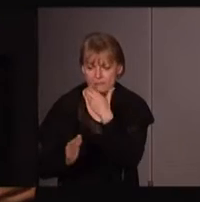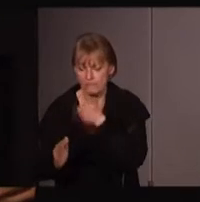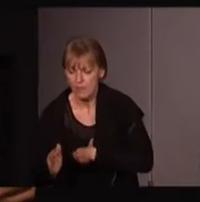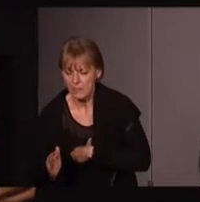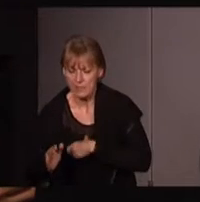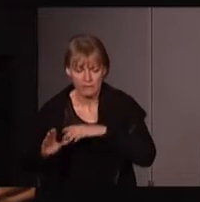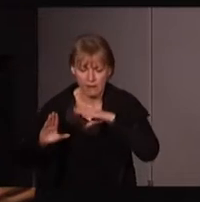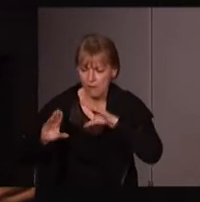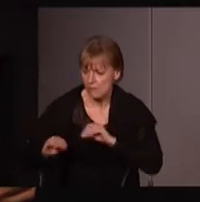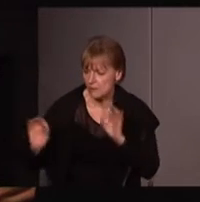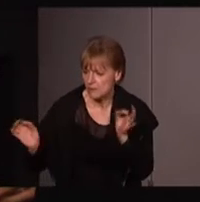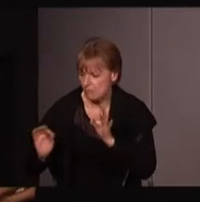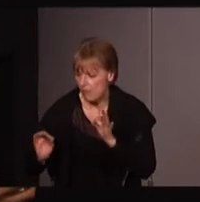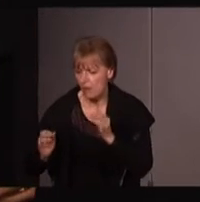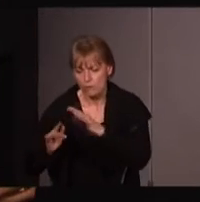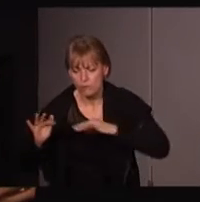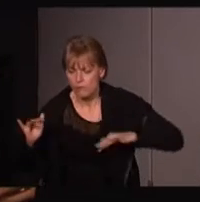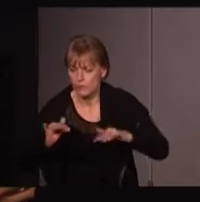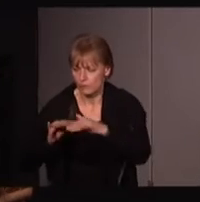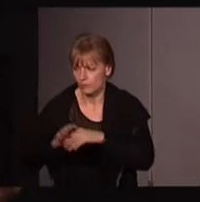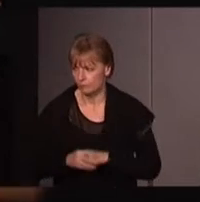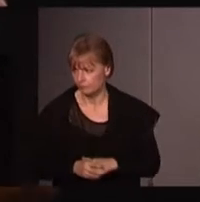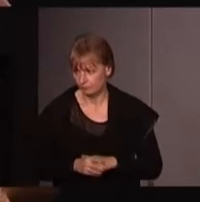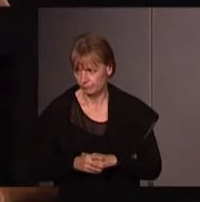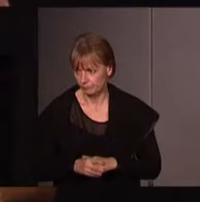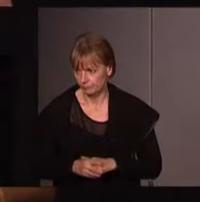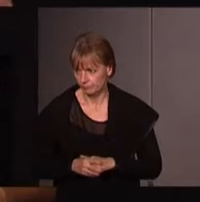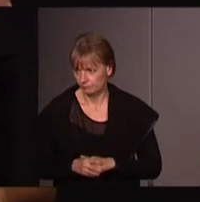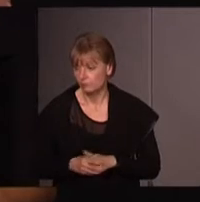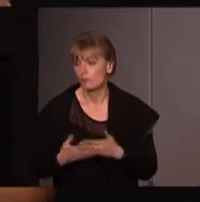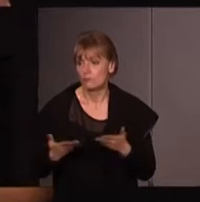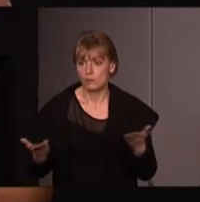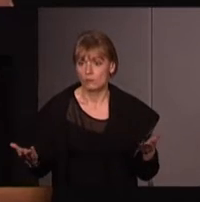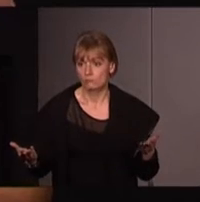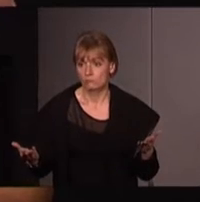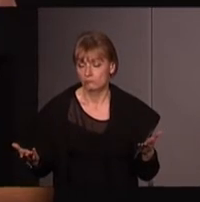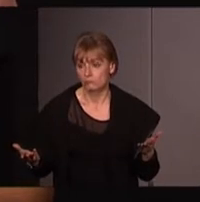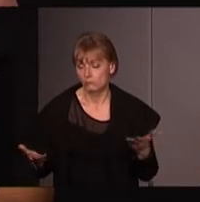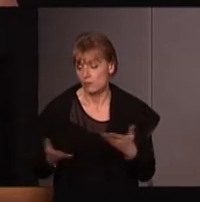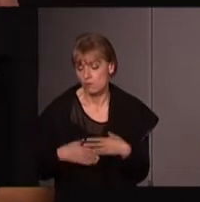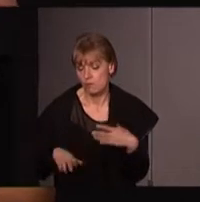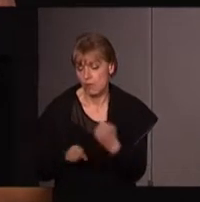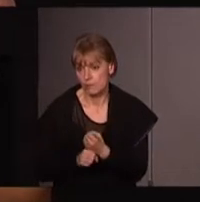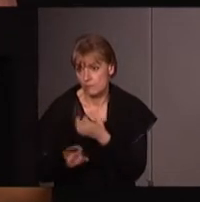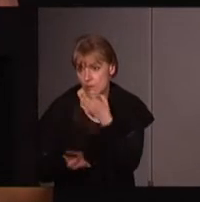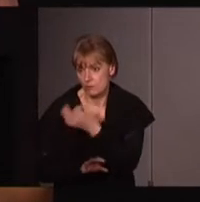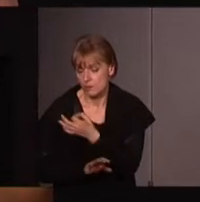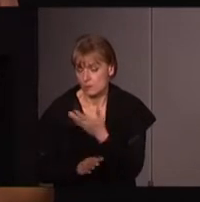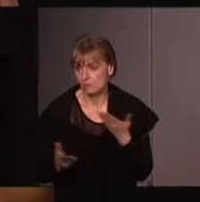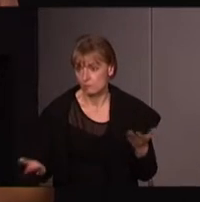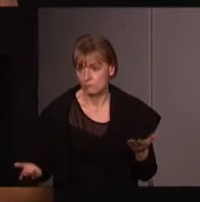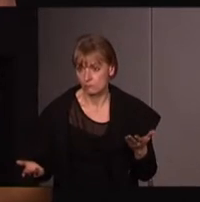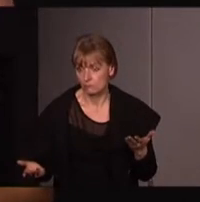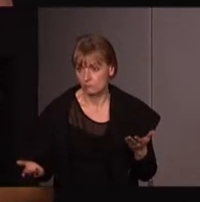domicile et l'empoisonnement de'environnement. Donc, pour le dire, voilà, encore une fois, peut-être très rapidement, ce serait la même culture qui se